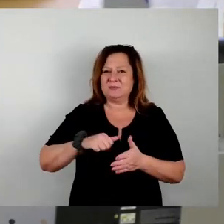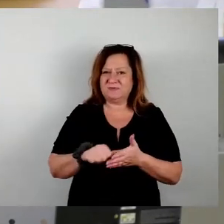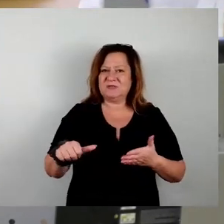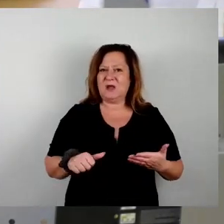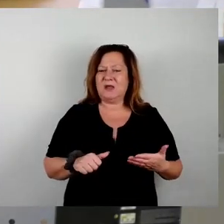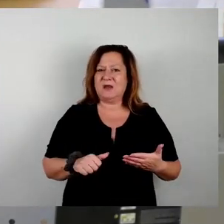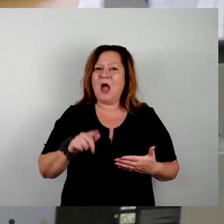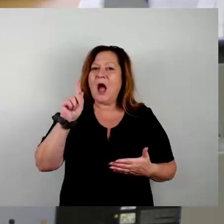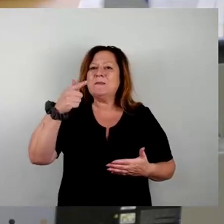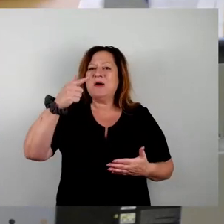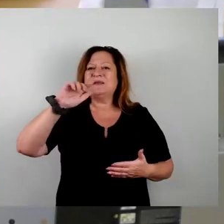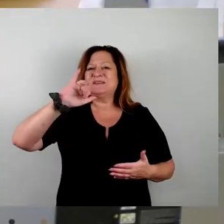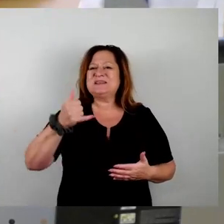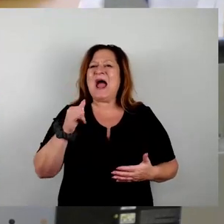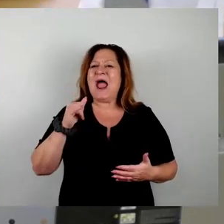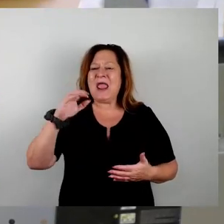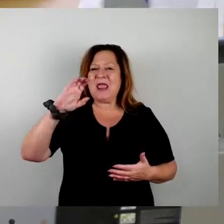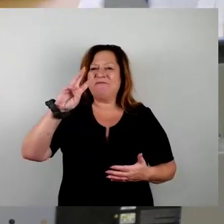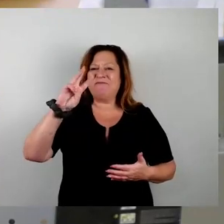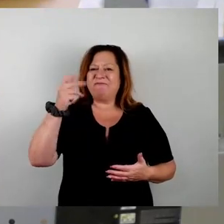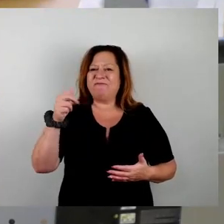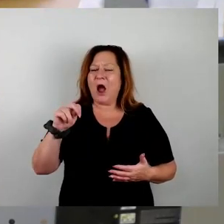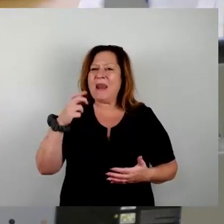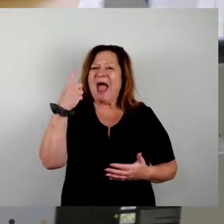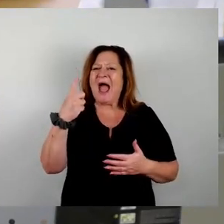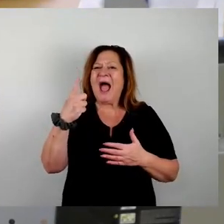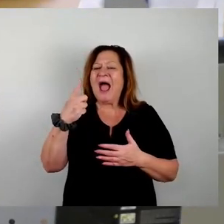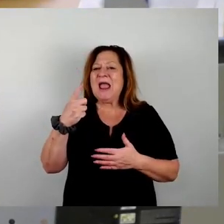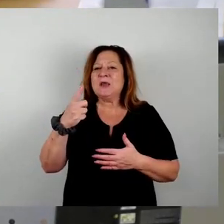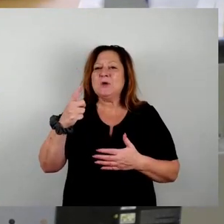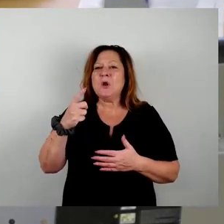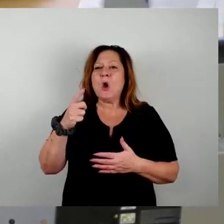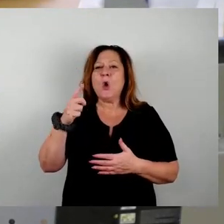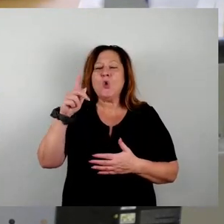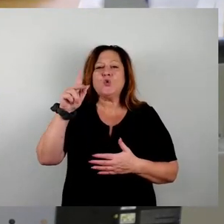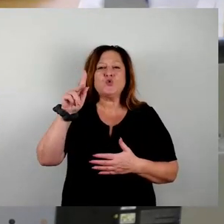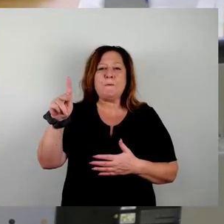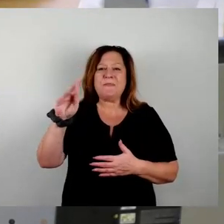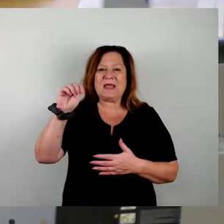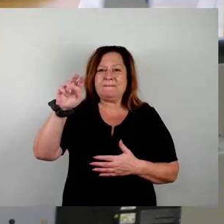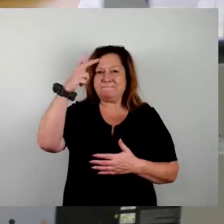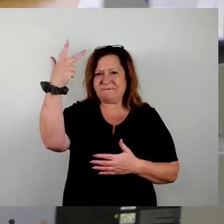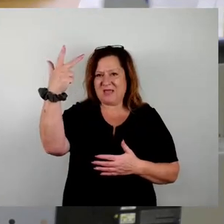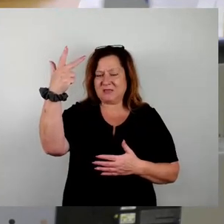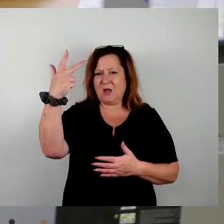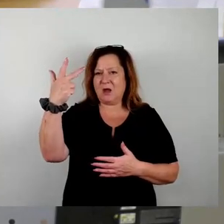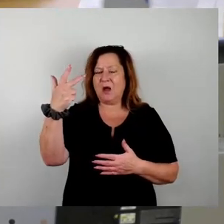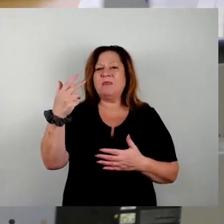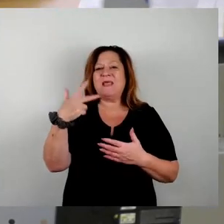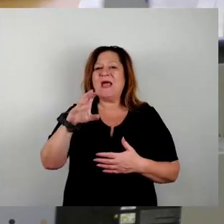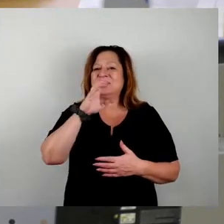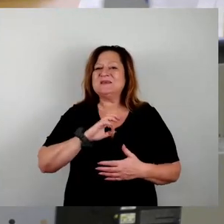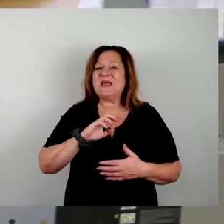kostet das Wasser 30 Cent pro Kubikmeter. In Südkorea 88 Cent. Und auch in den USA ist es unter einem Euro.